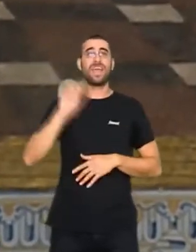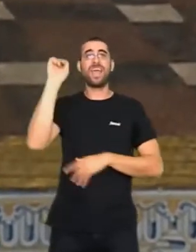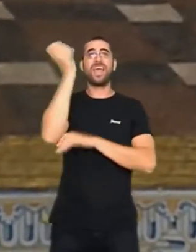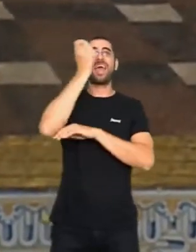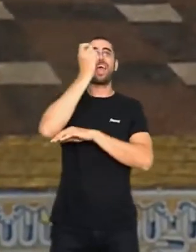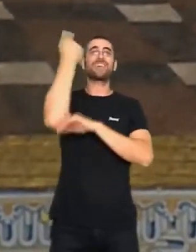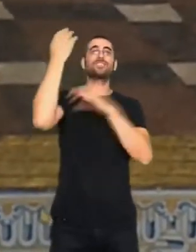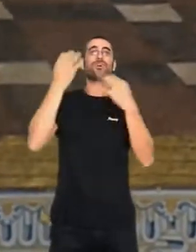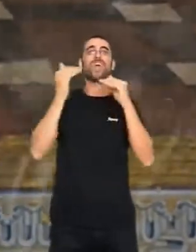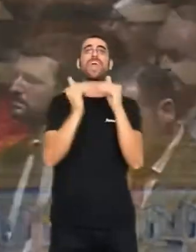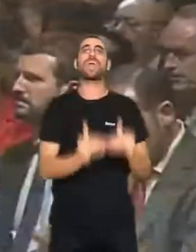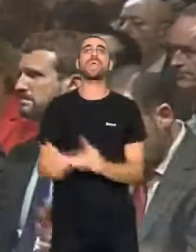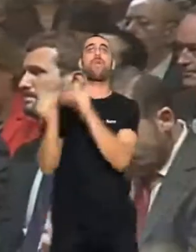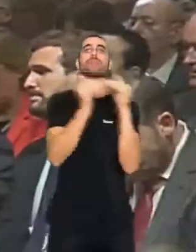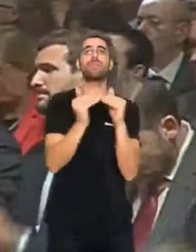igualtat. Moltes gràcies.